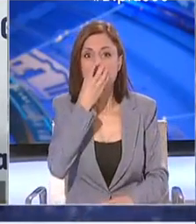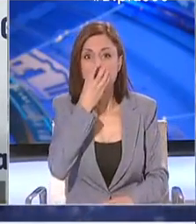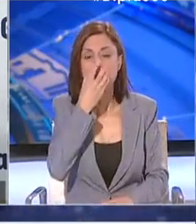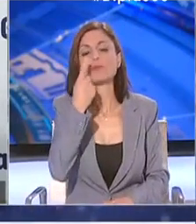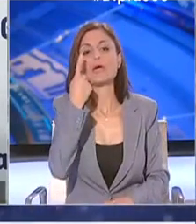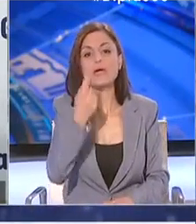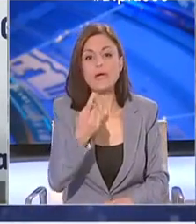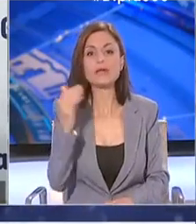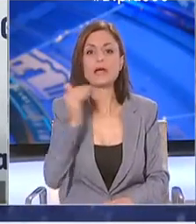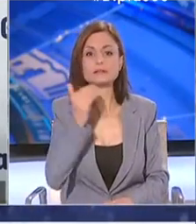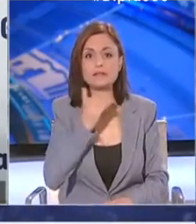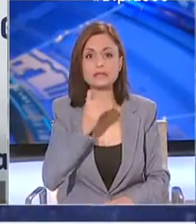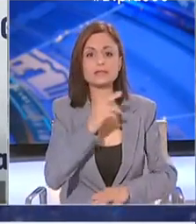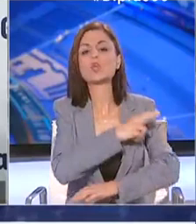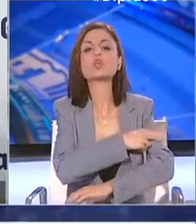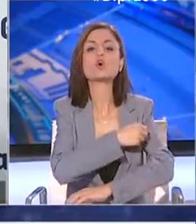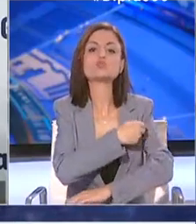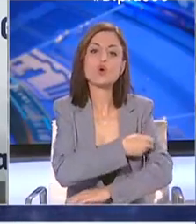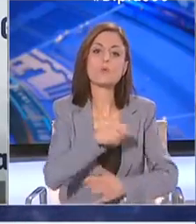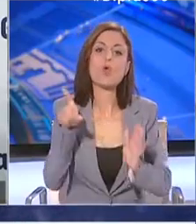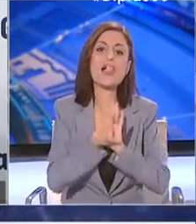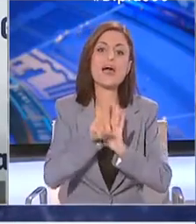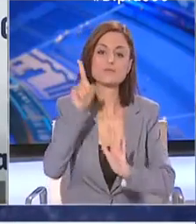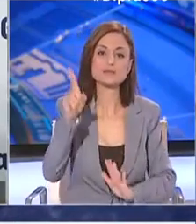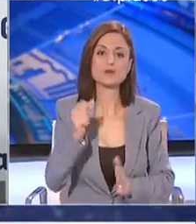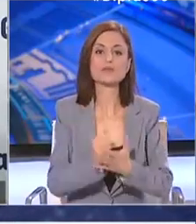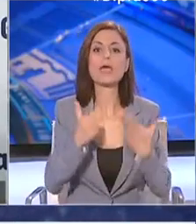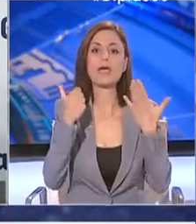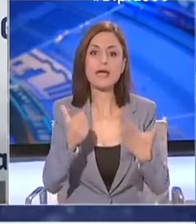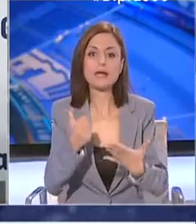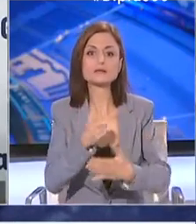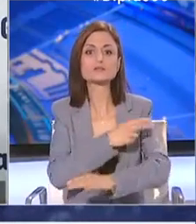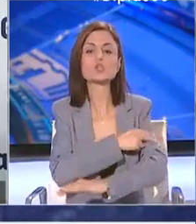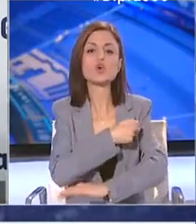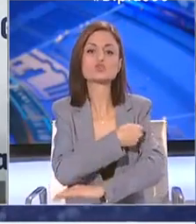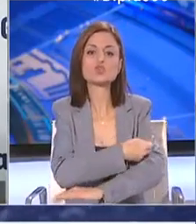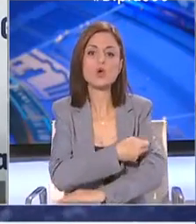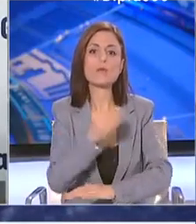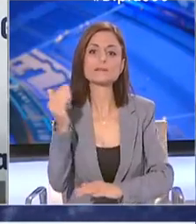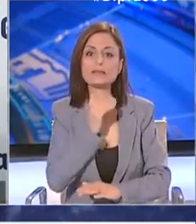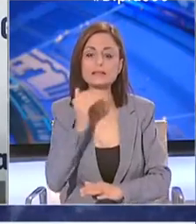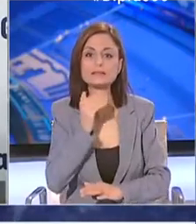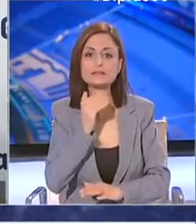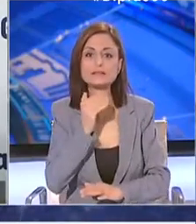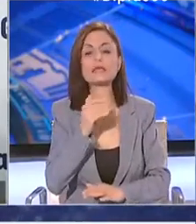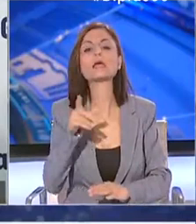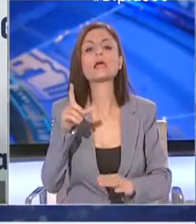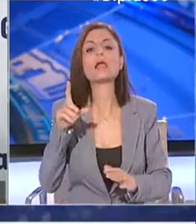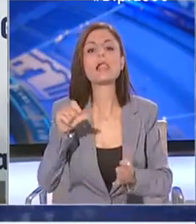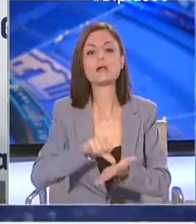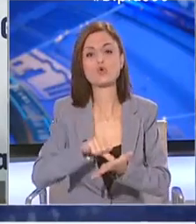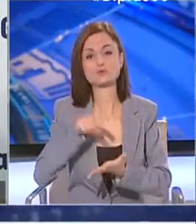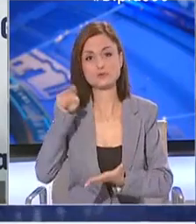ένα στη μονάδα εντατικής θεραπείας του Γενικού Νοσοκομείου Λεμεσού και έξι στη μονάδα εντατικής θεραπείας του Γενικού Νοσοκομείου